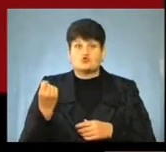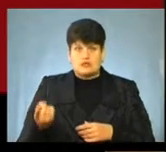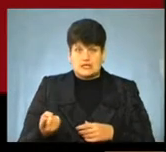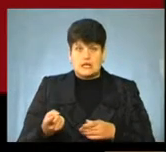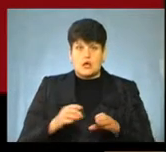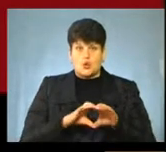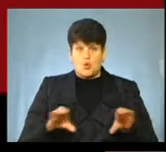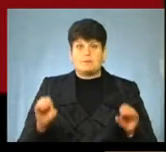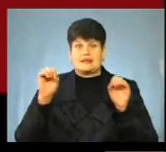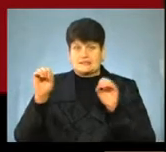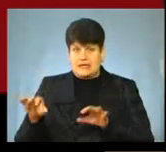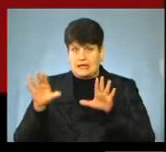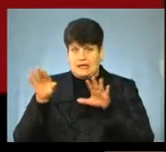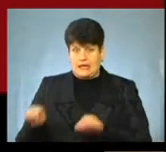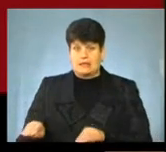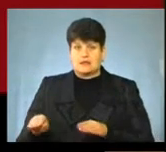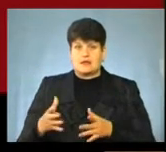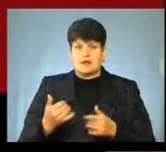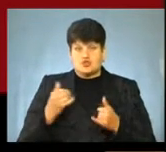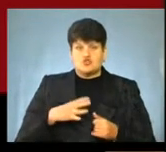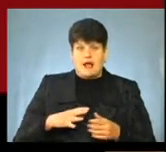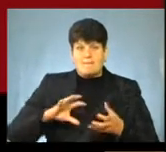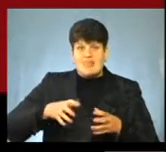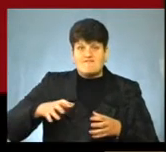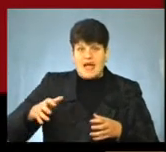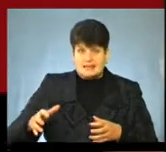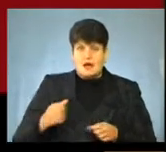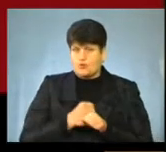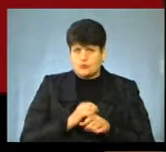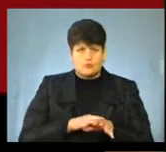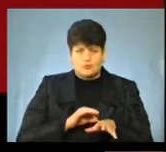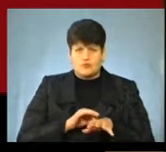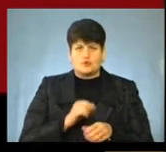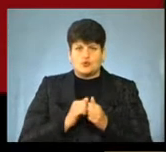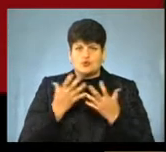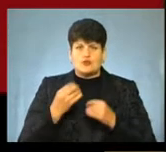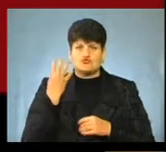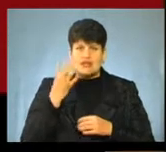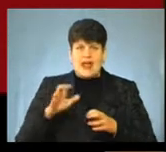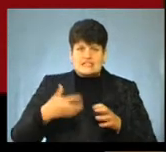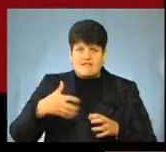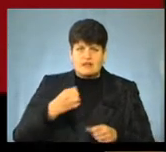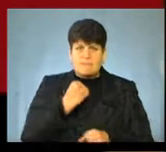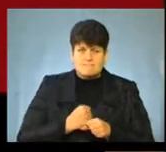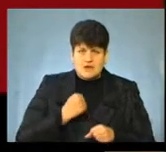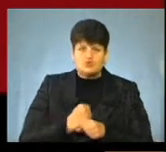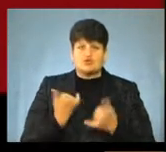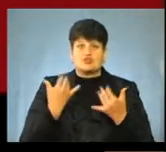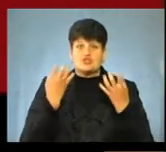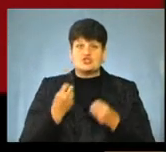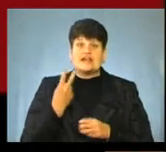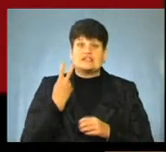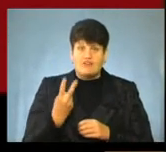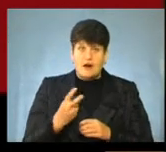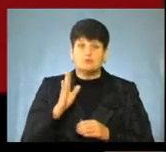Клуби закинені, ну там зараз чекають ще на деякі вентилі, але роботи тривають кожен день. Чотири екскаватори працює, сьогодні ще два буде,